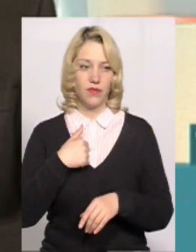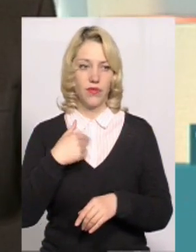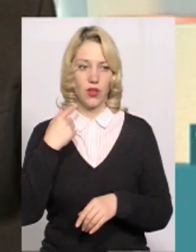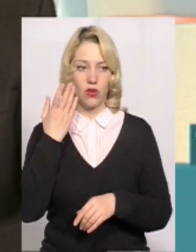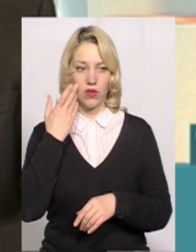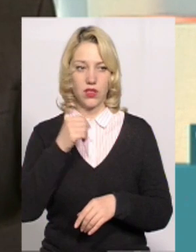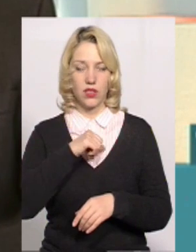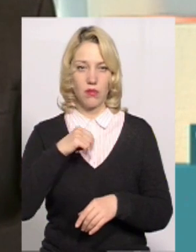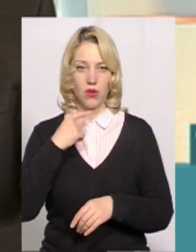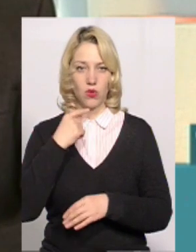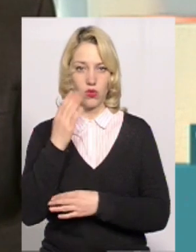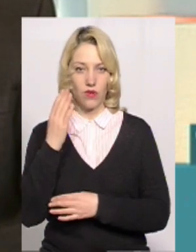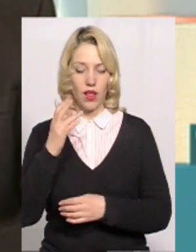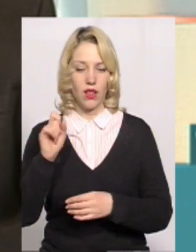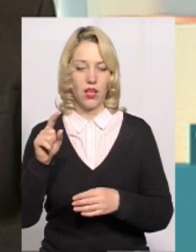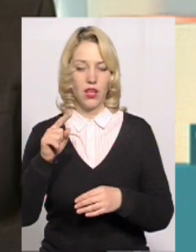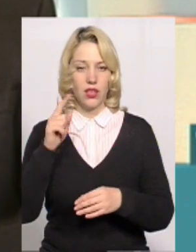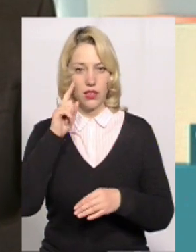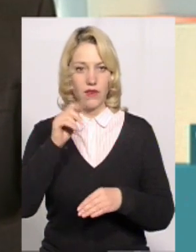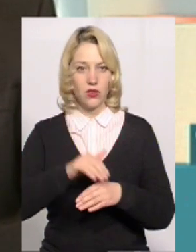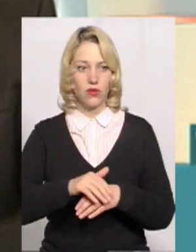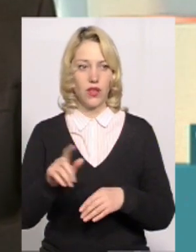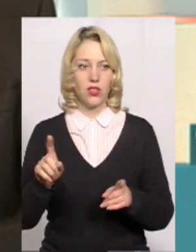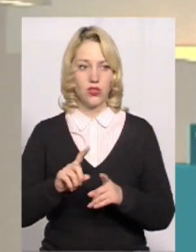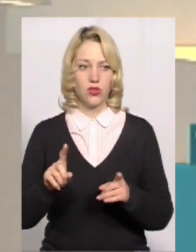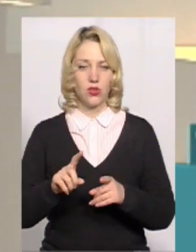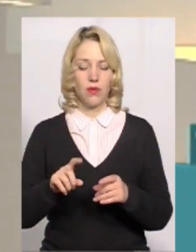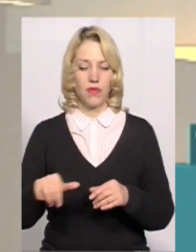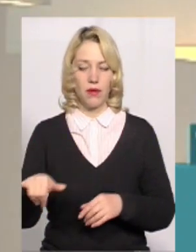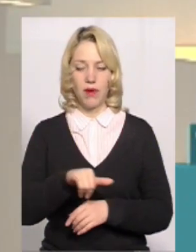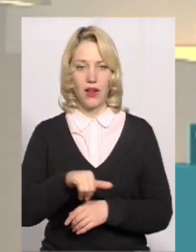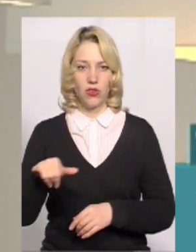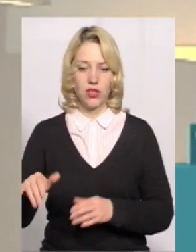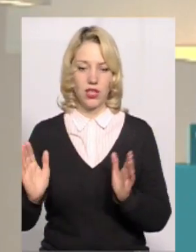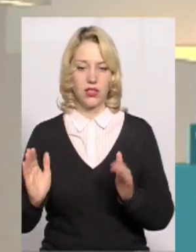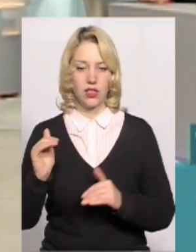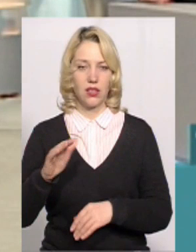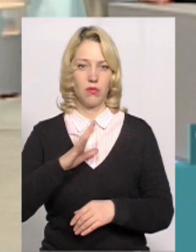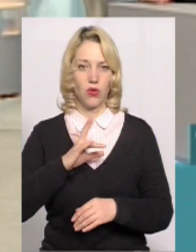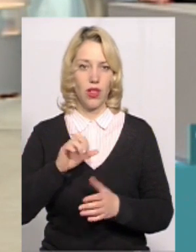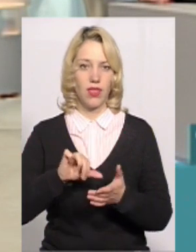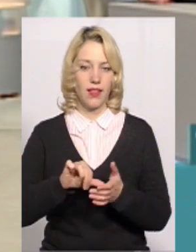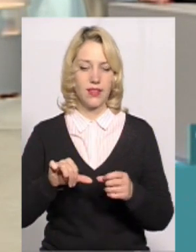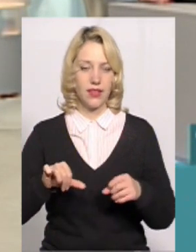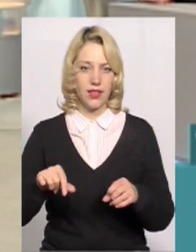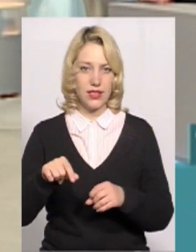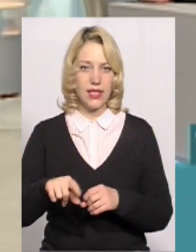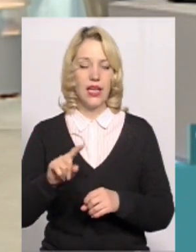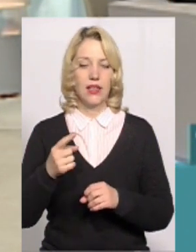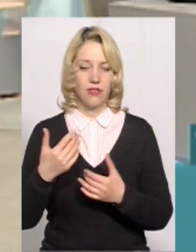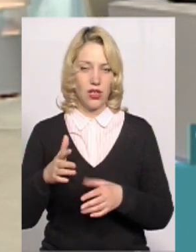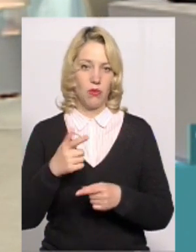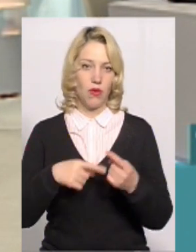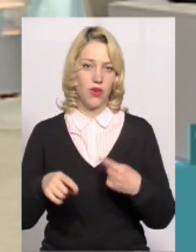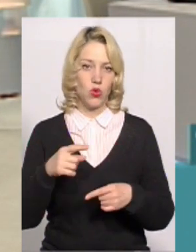голосувала, то я зафіксувала те, що переносна скринька вже була на дільниці. Тому, в принципі, вже